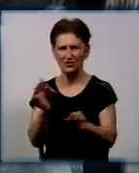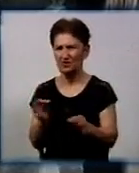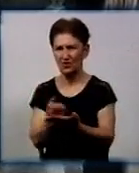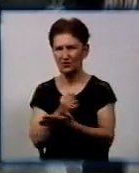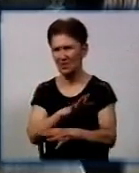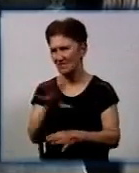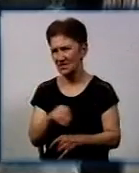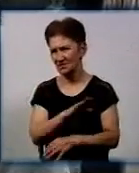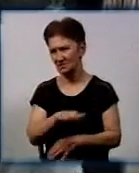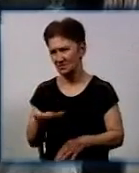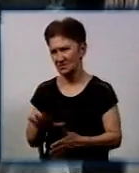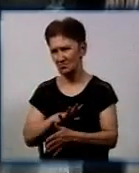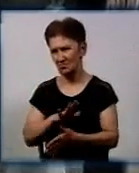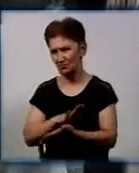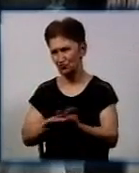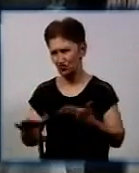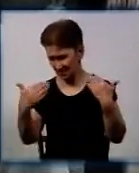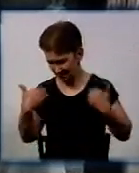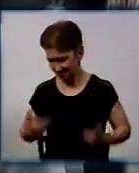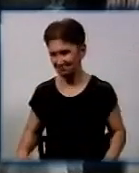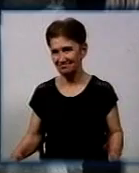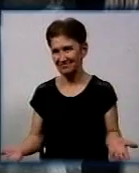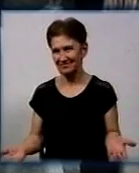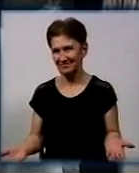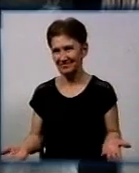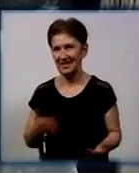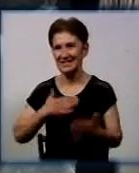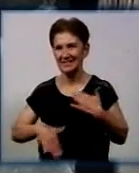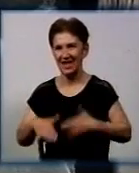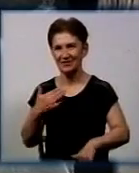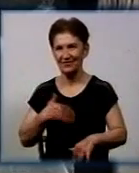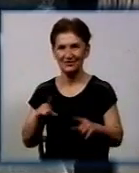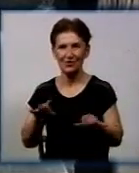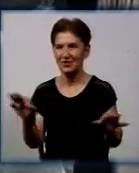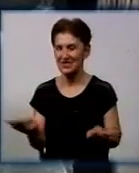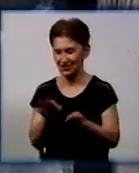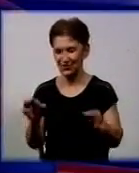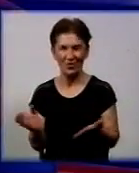Всі діти були цілком чисті і задоволені тим, що в них нічого не знайшли.